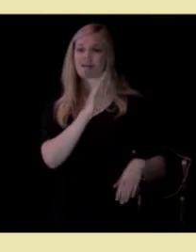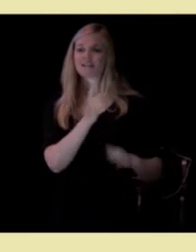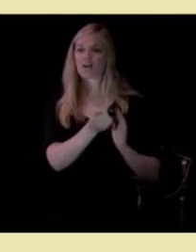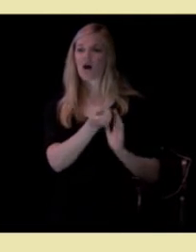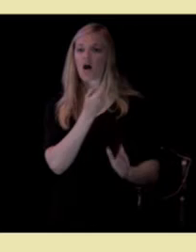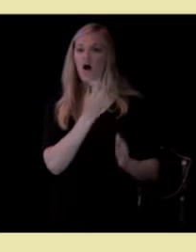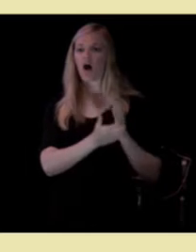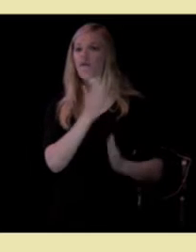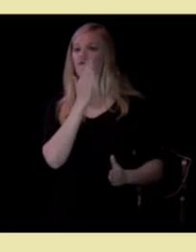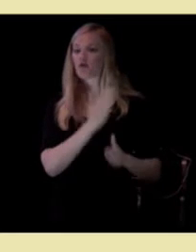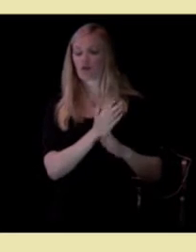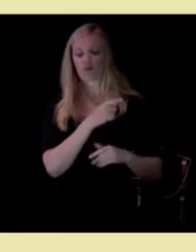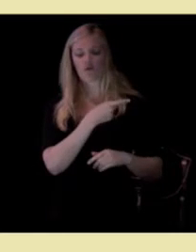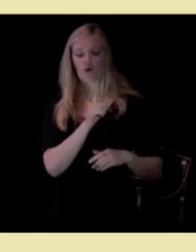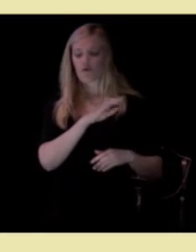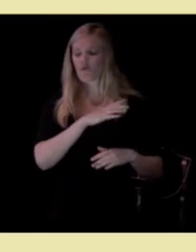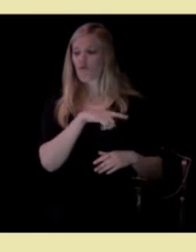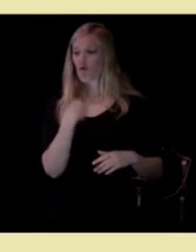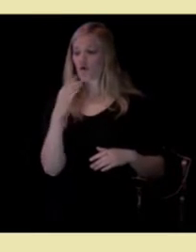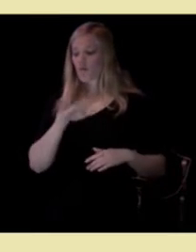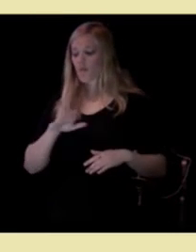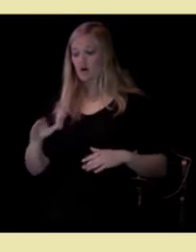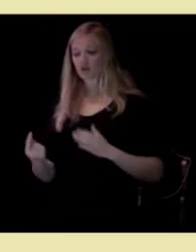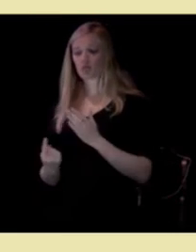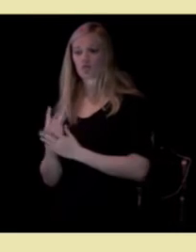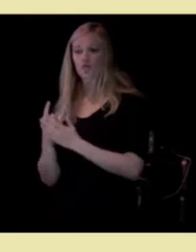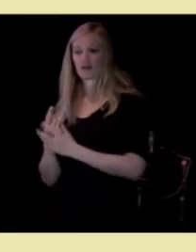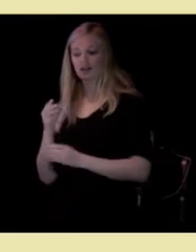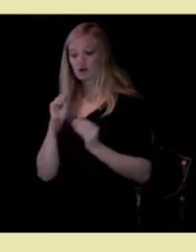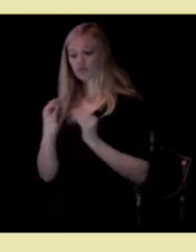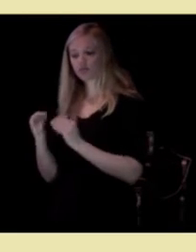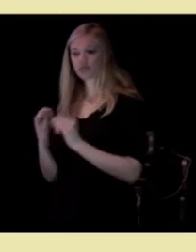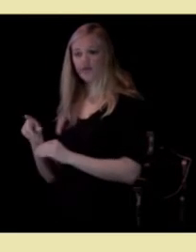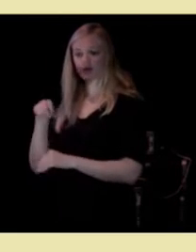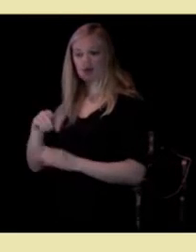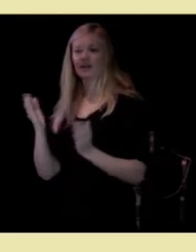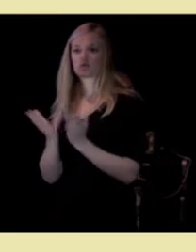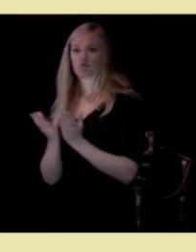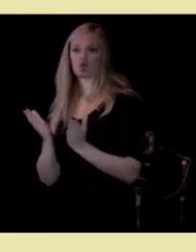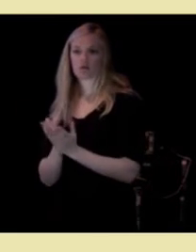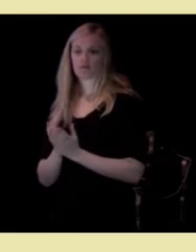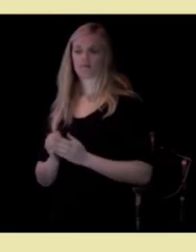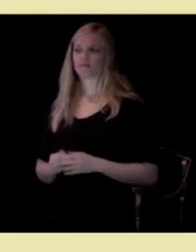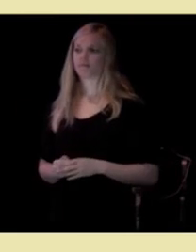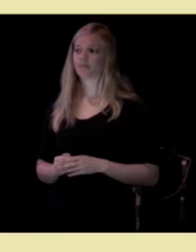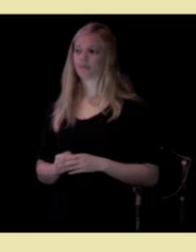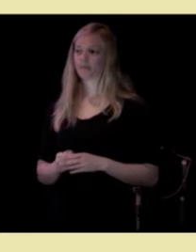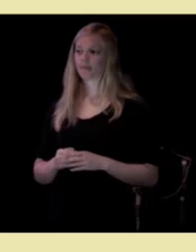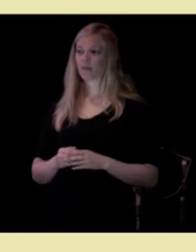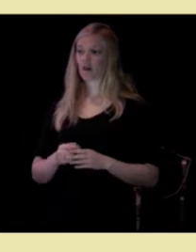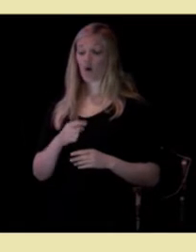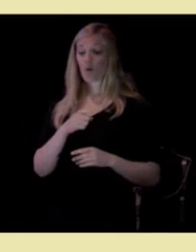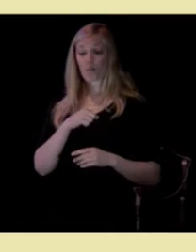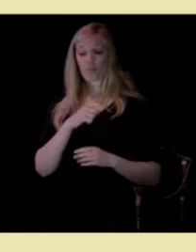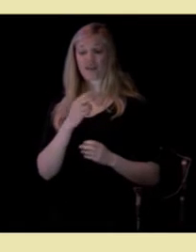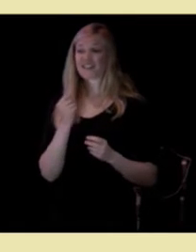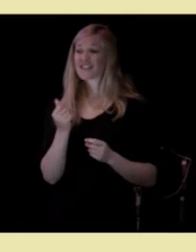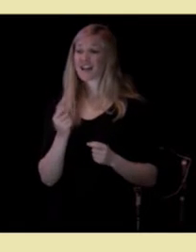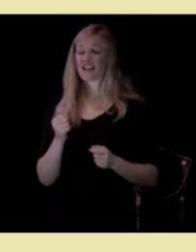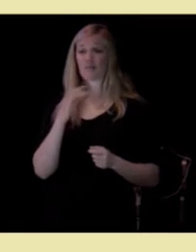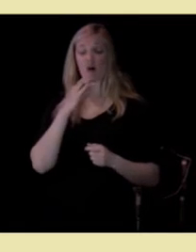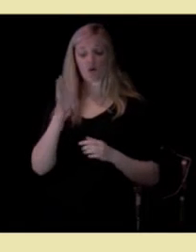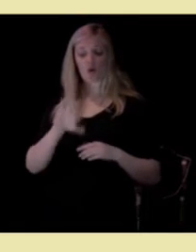for barna våres mulighet til å lære i skolen. men vi snakker mye kjeldnere om